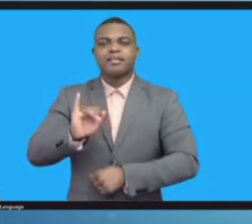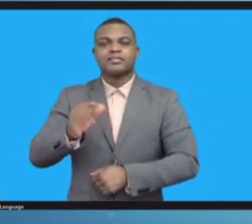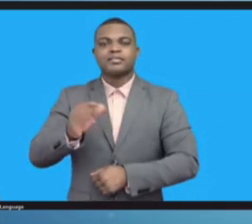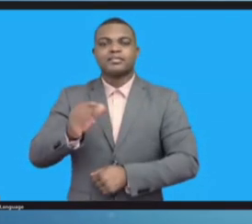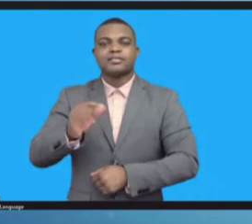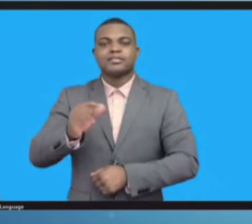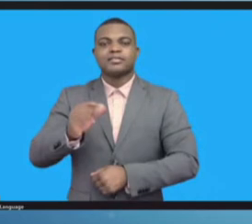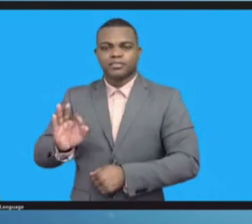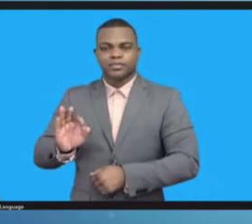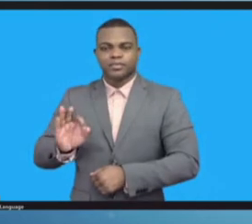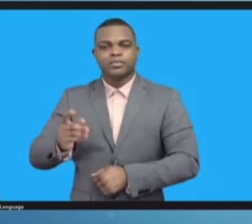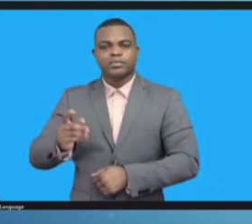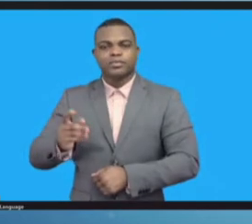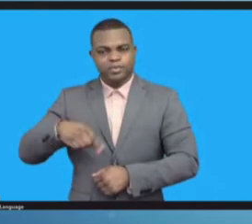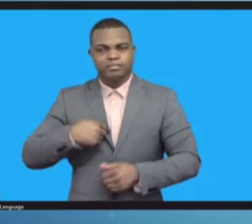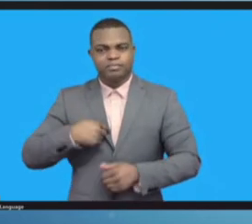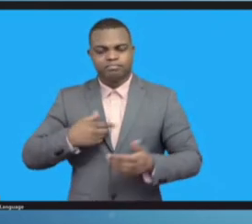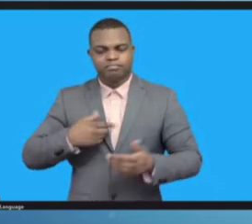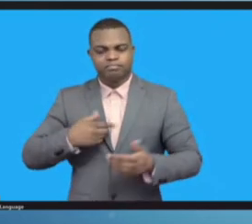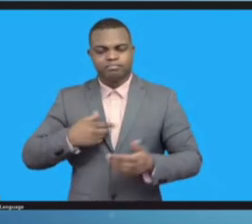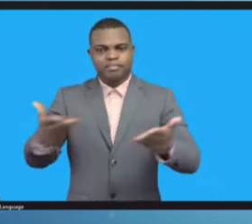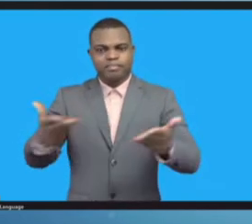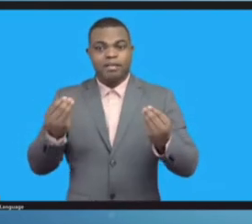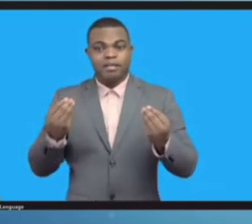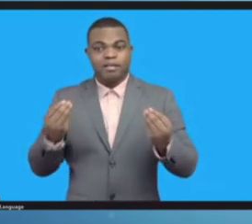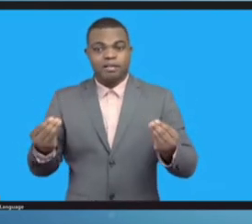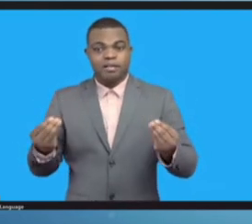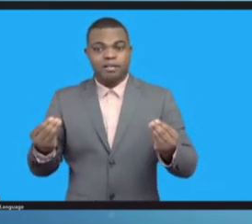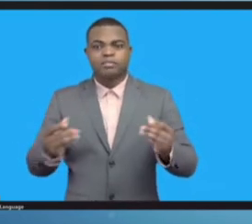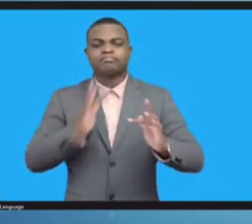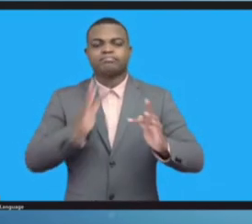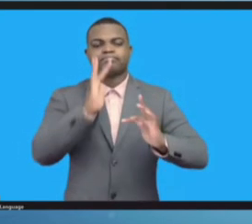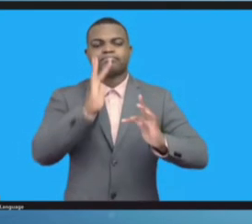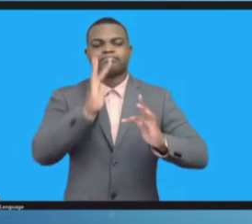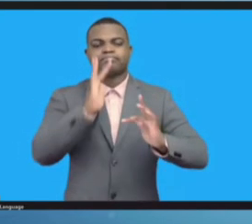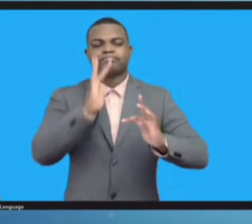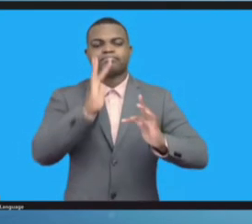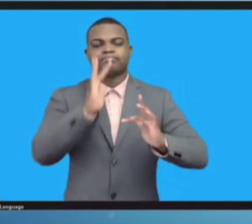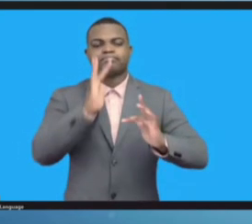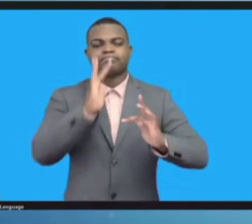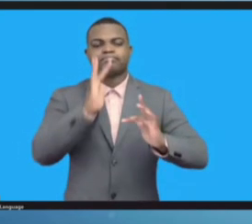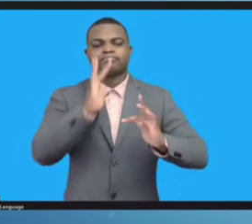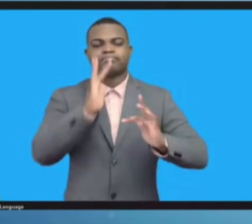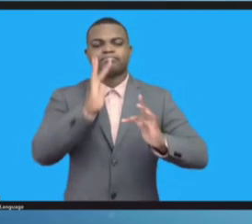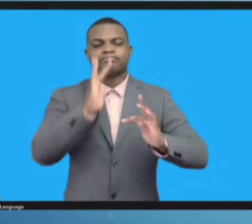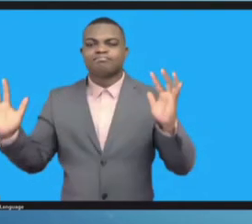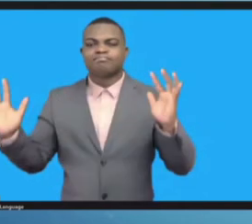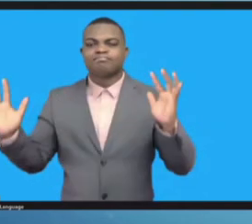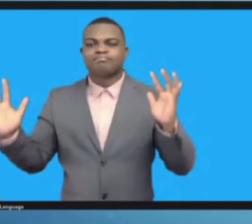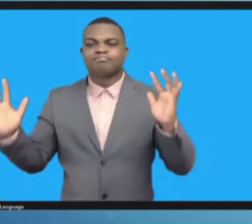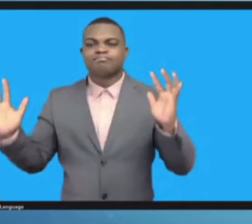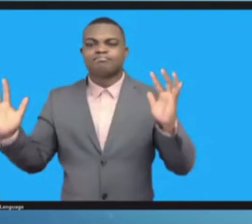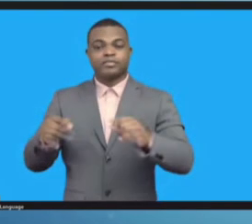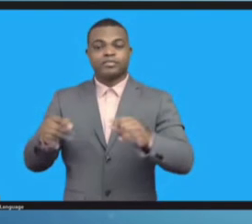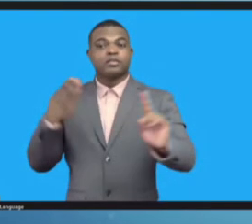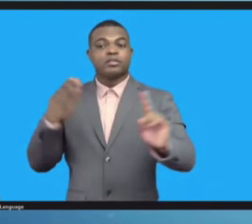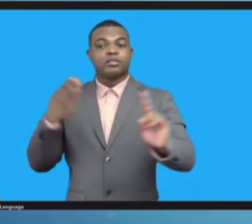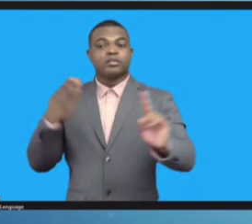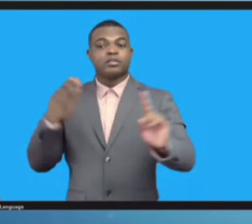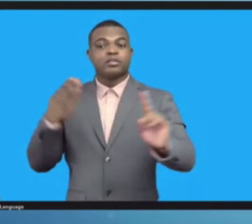وفي الموقع في أديس أبابا وإن دورة هذا العام